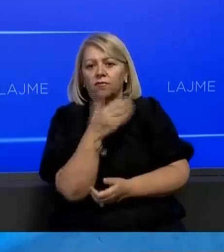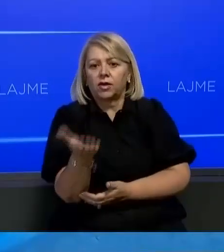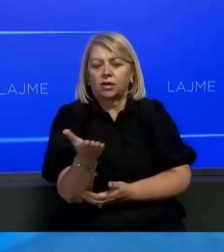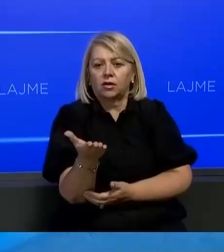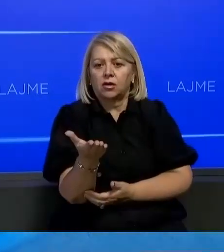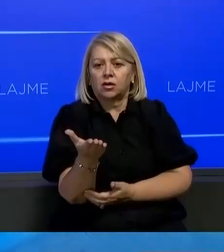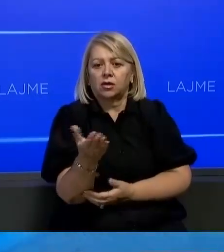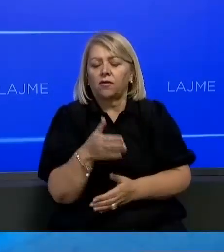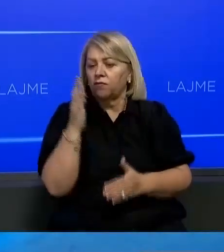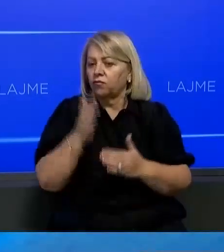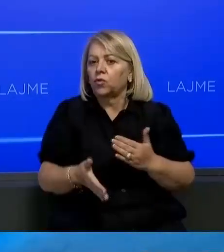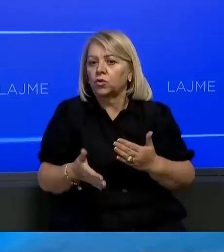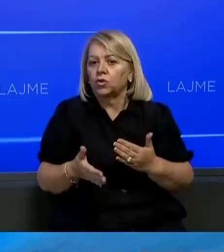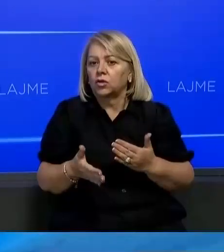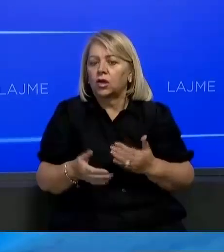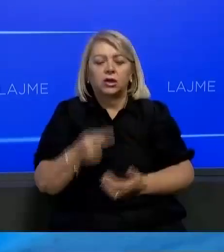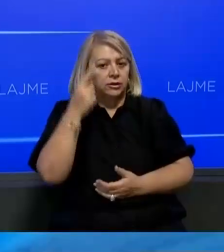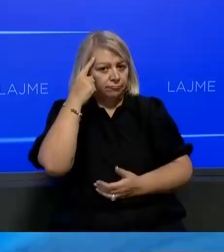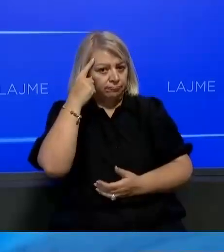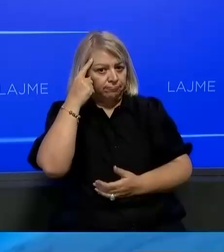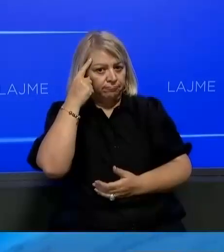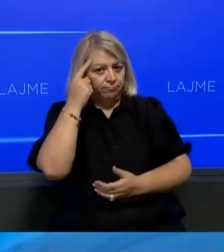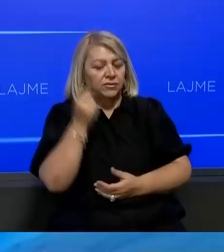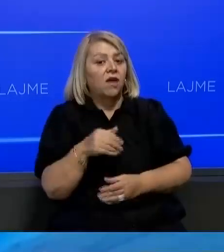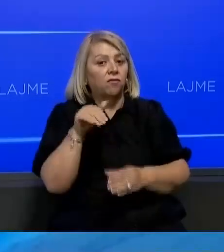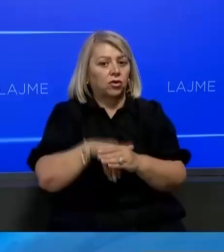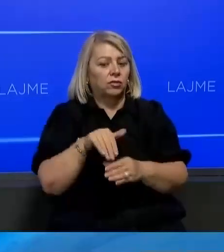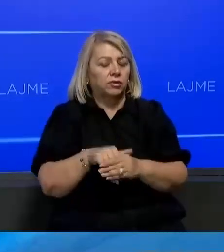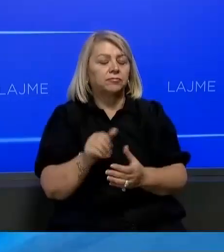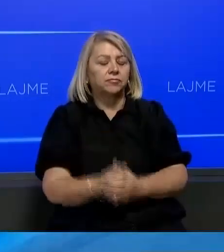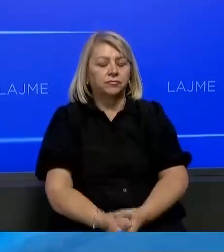në fond kër bje puna e votimit?